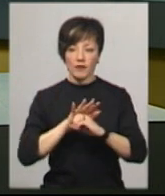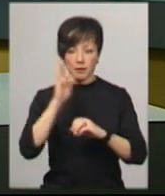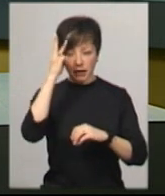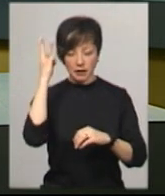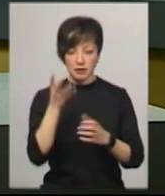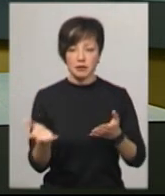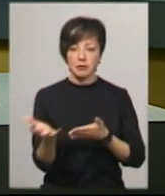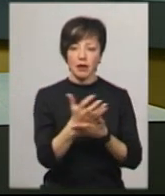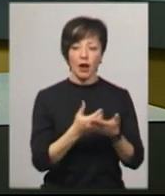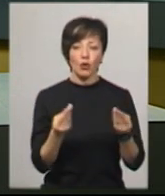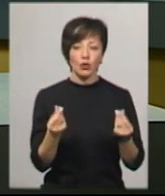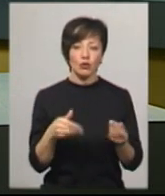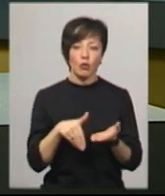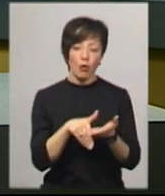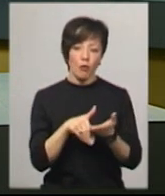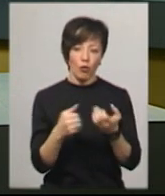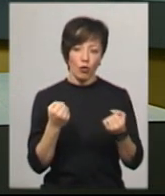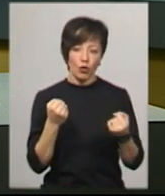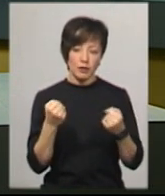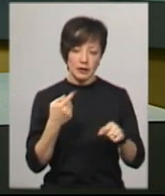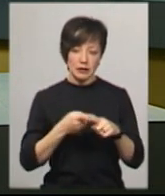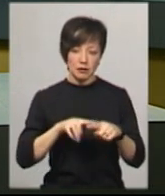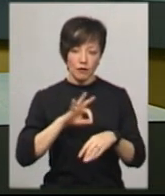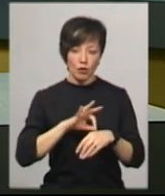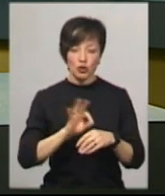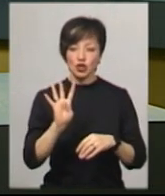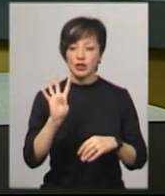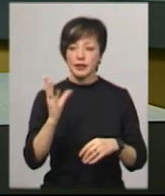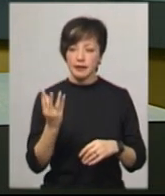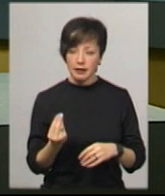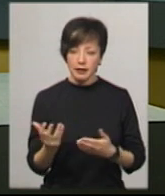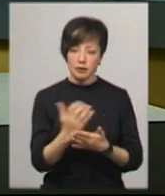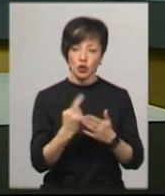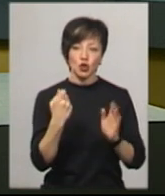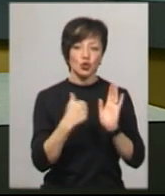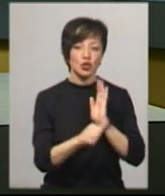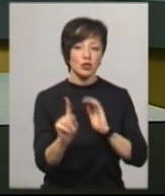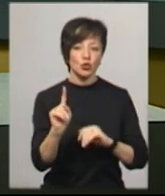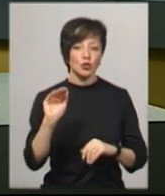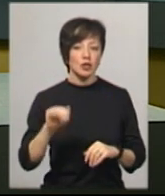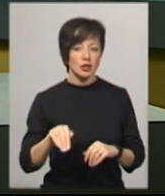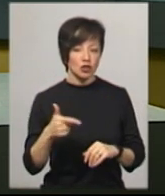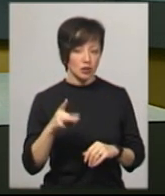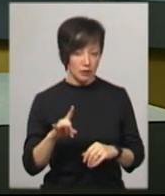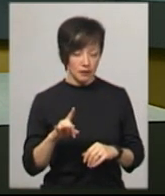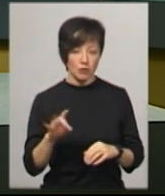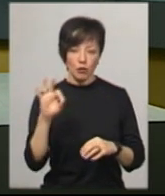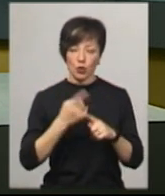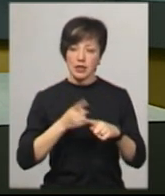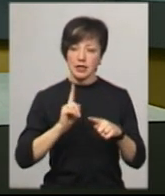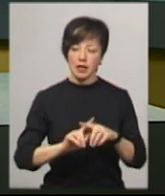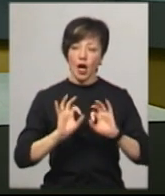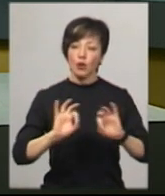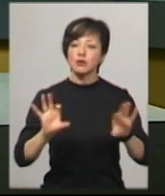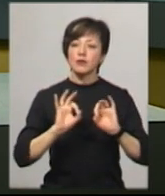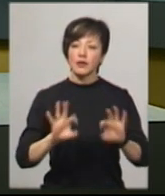кошти на допомогу у боротьбі з коронавірусом. За чотири дні дії сторінок зібрали 161 тисячу гривень. Про це Суспільному